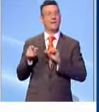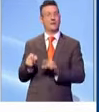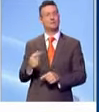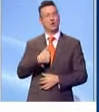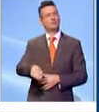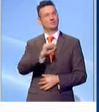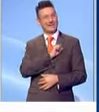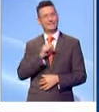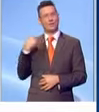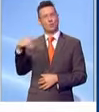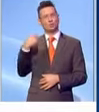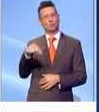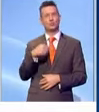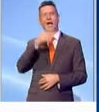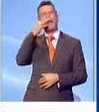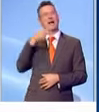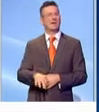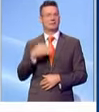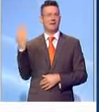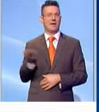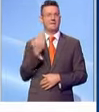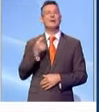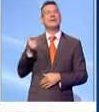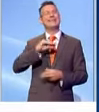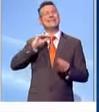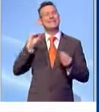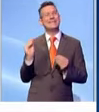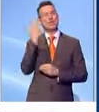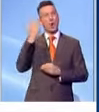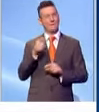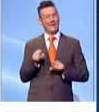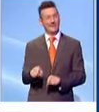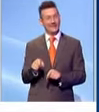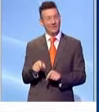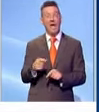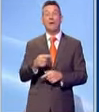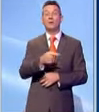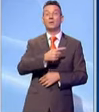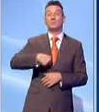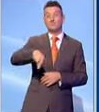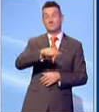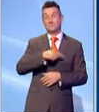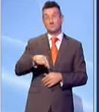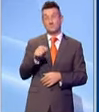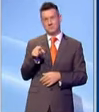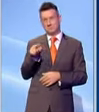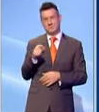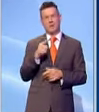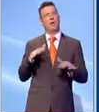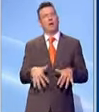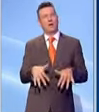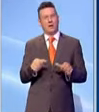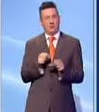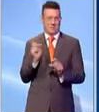nella sua straordinaria capacità innovativa e quindi non si faccia intimidire, ma vada